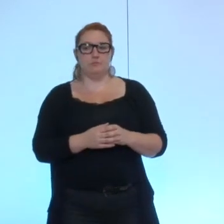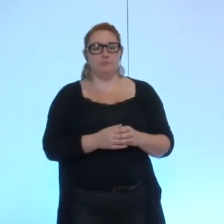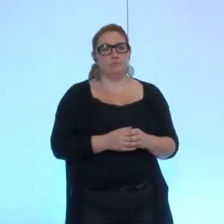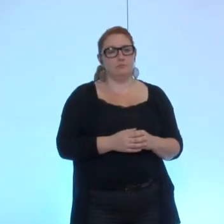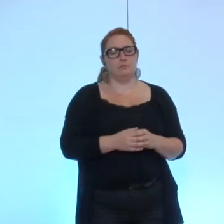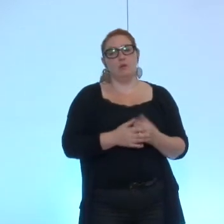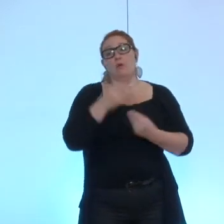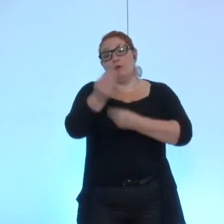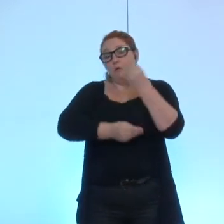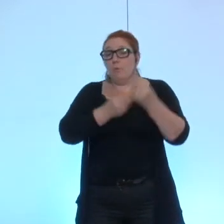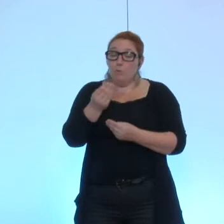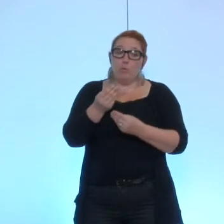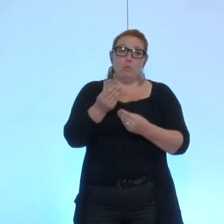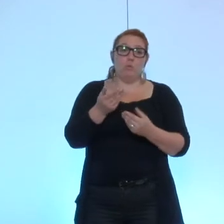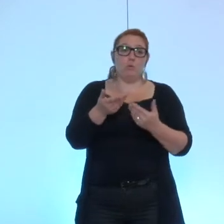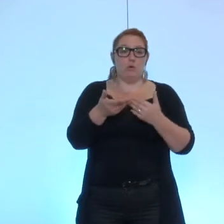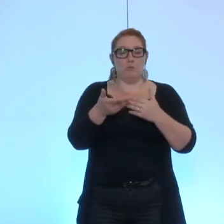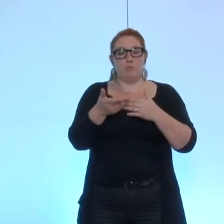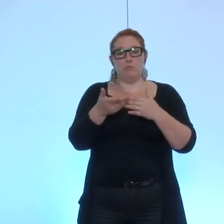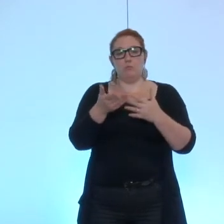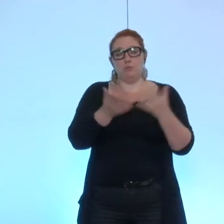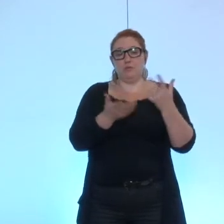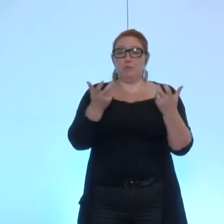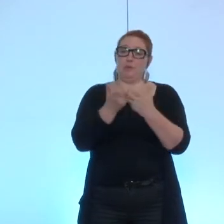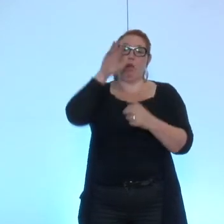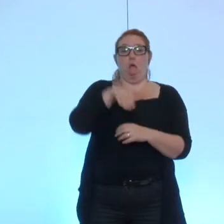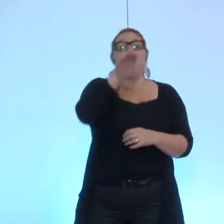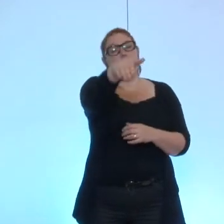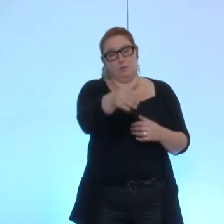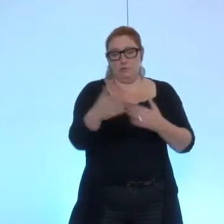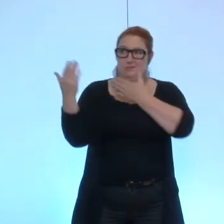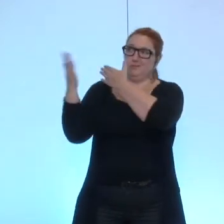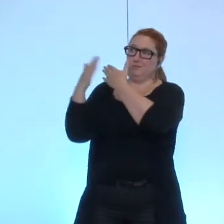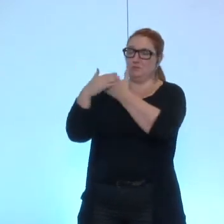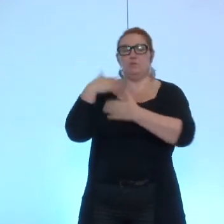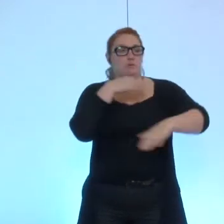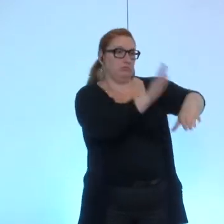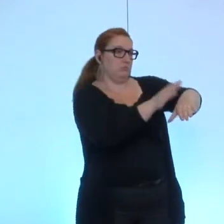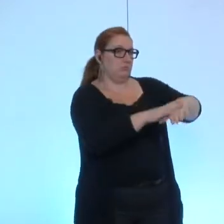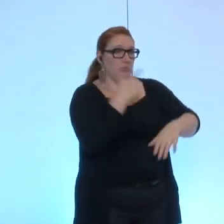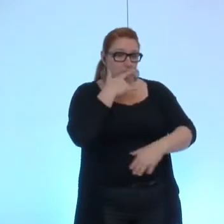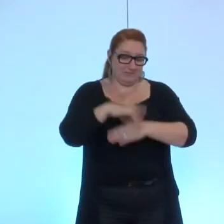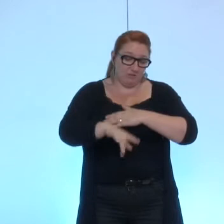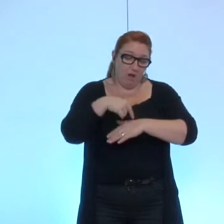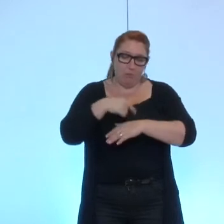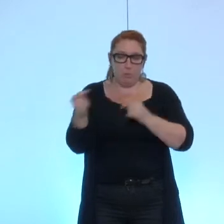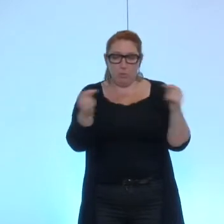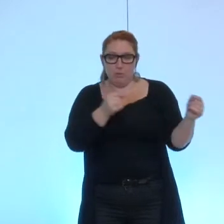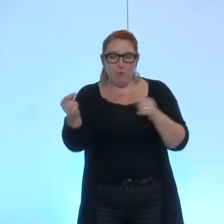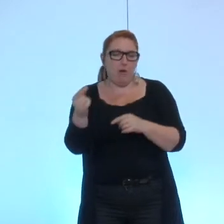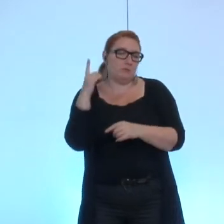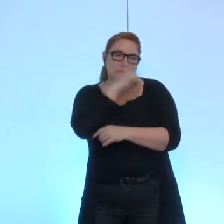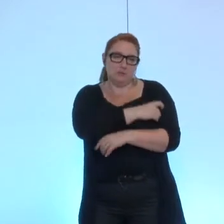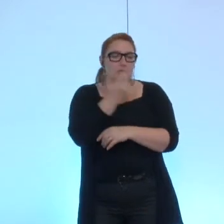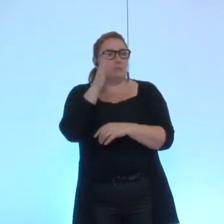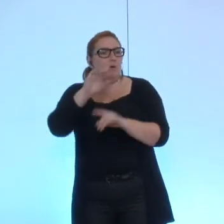à ne pas rester sur une politique tarifaire constante donc voilà j'attire votre attention un peu tard là aussi pour avoir un débat de fond mais nous l'aurons